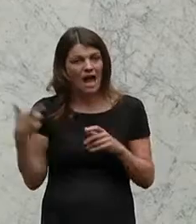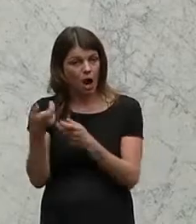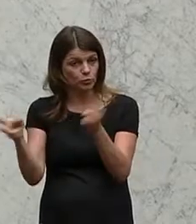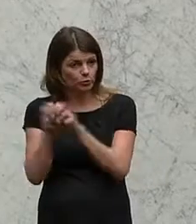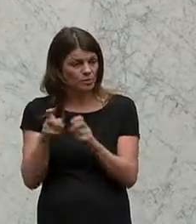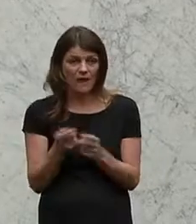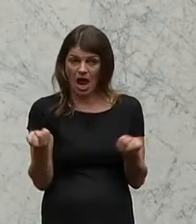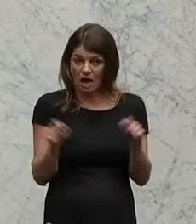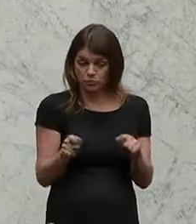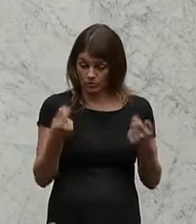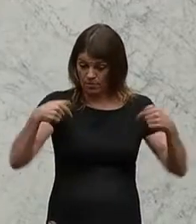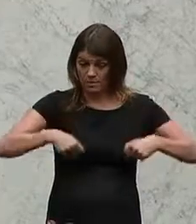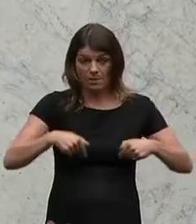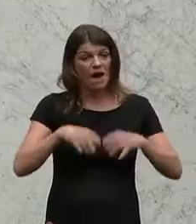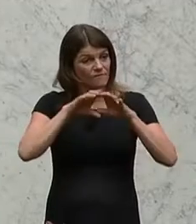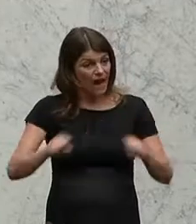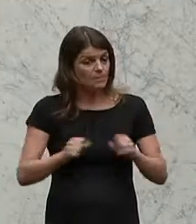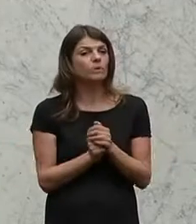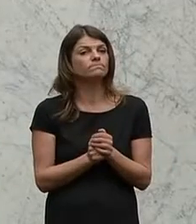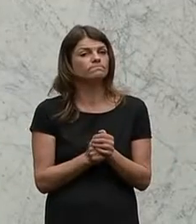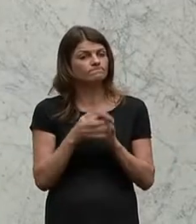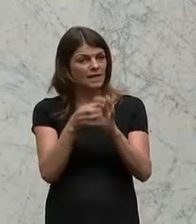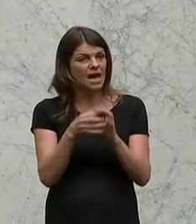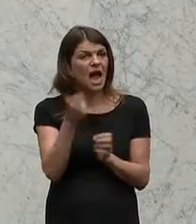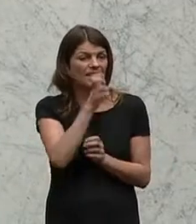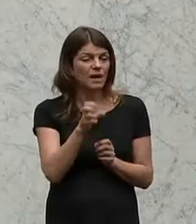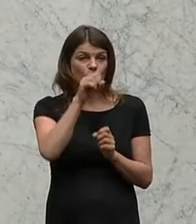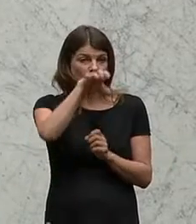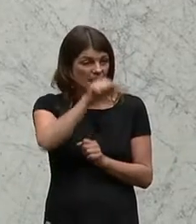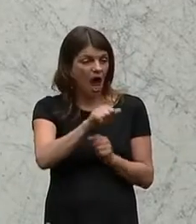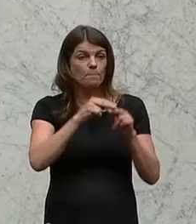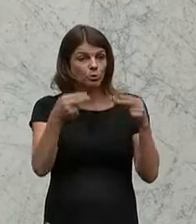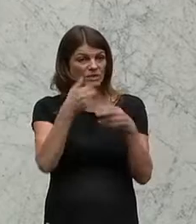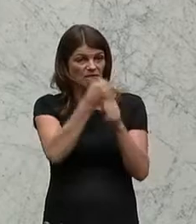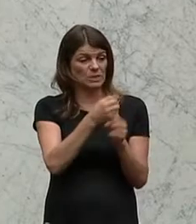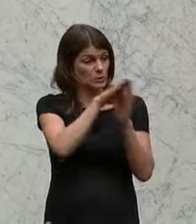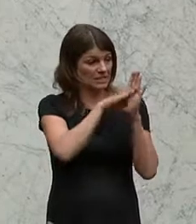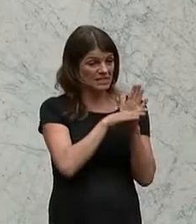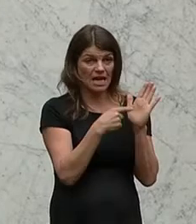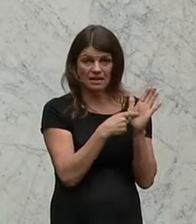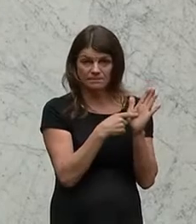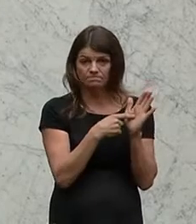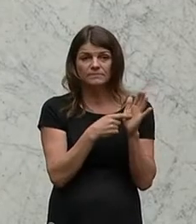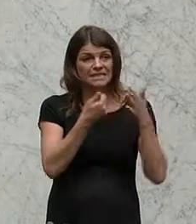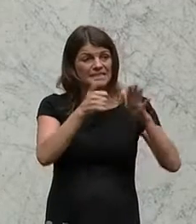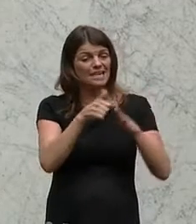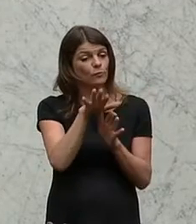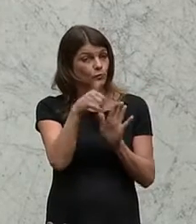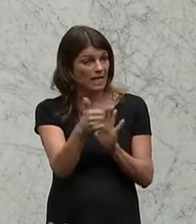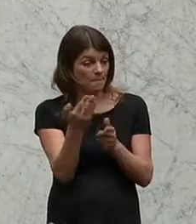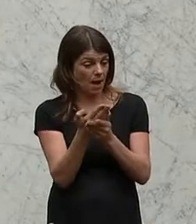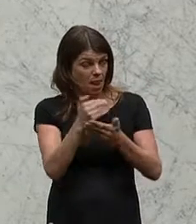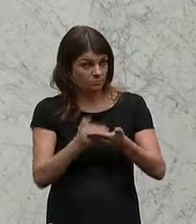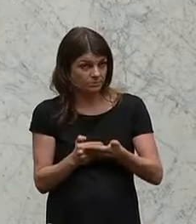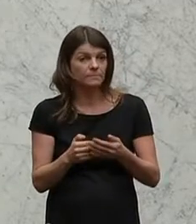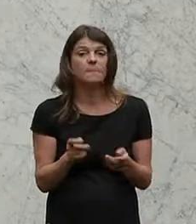Abschluss der gegenständlichen Vereinbarung gemäß Artikel 15a Bundesverfassungsgesetz in 1665